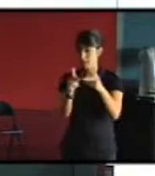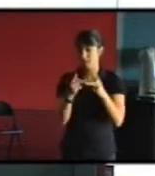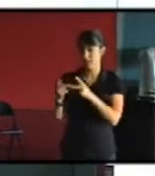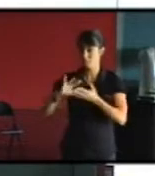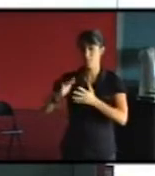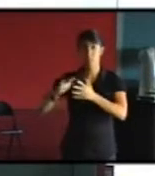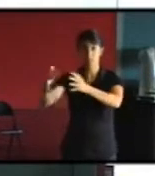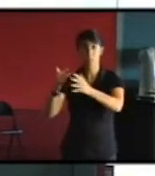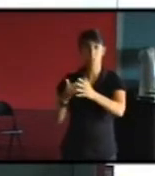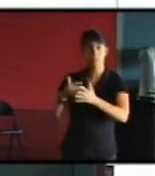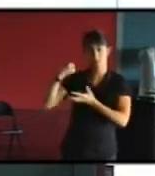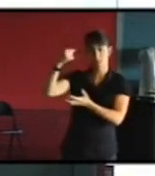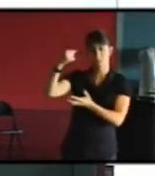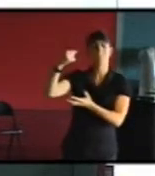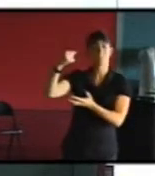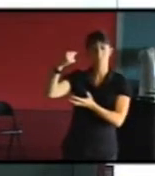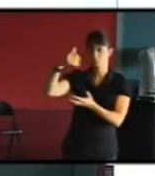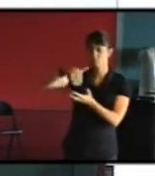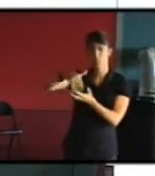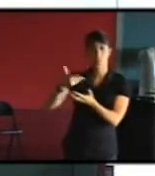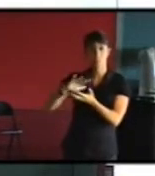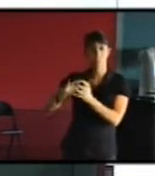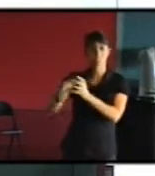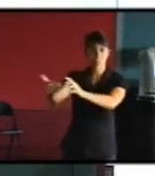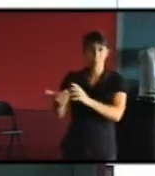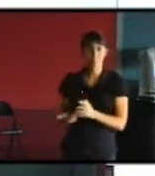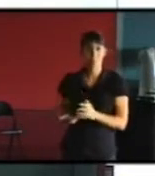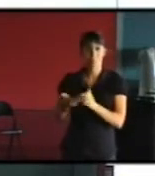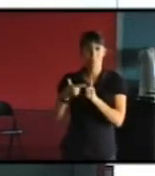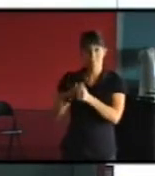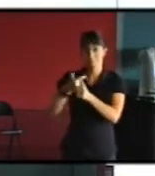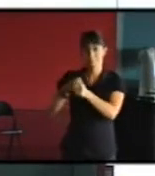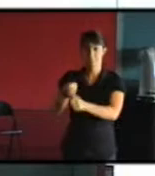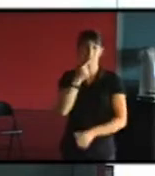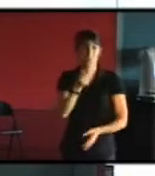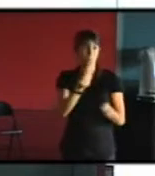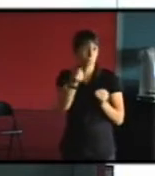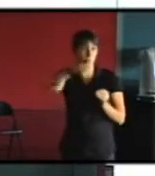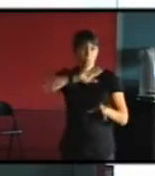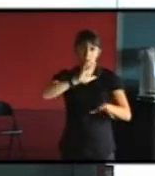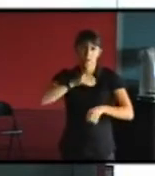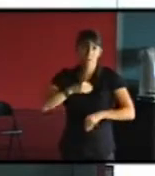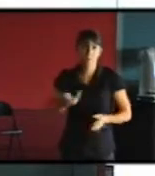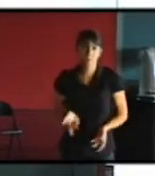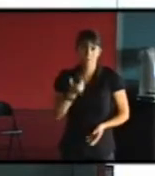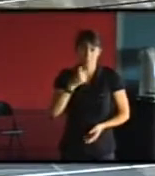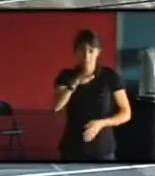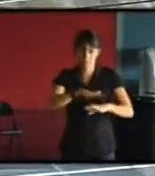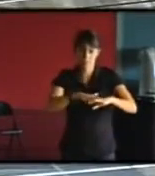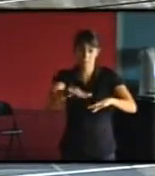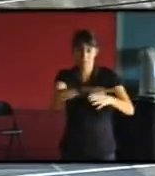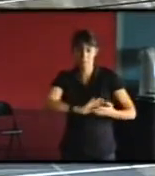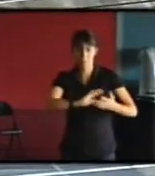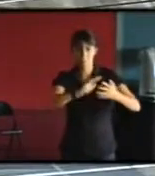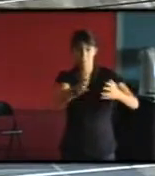patrimonial et que tout est dans la façon d'accepter cette transformation et de l'intégrer pour préparer